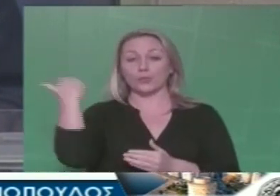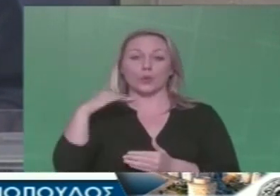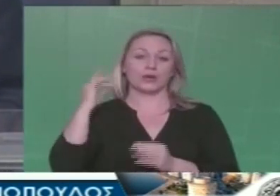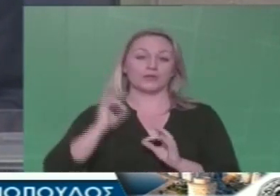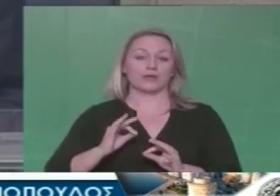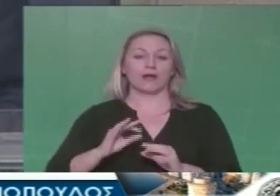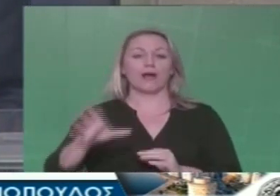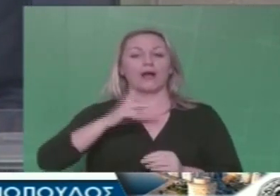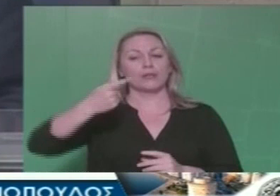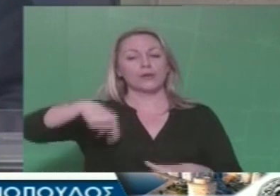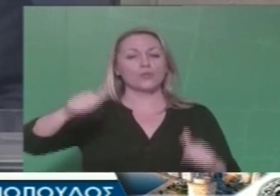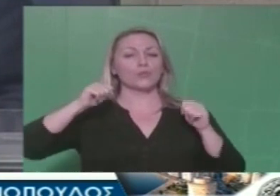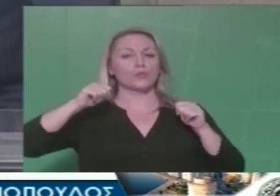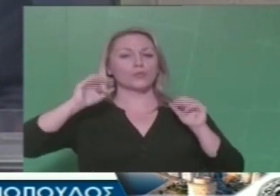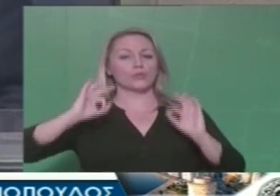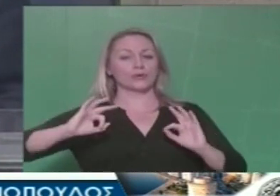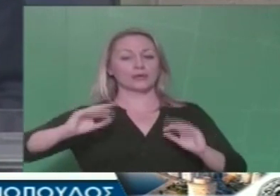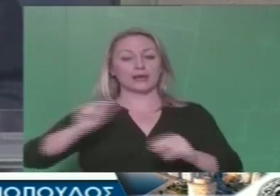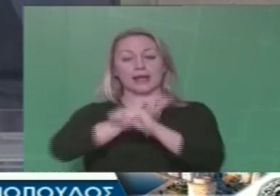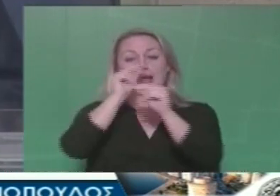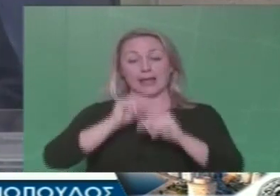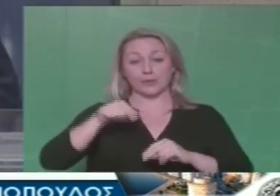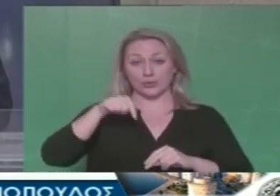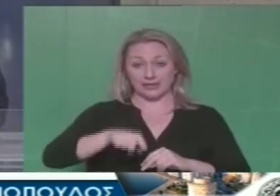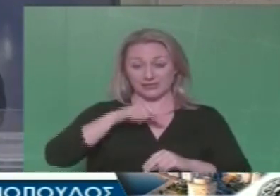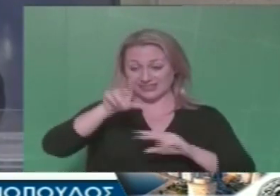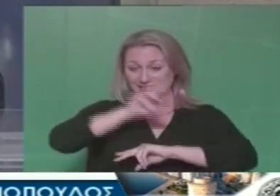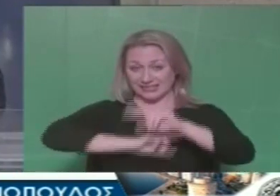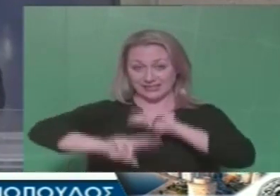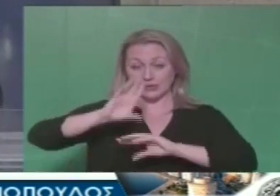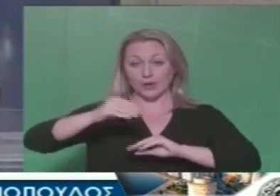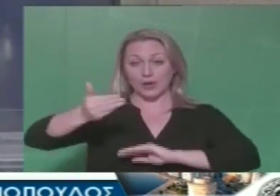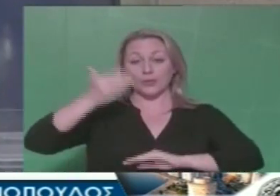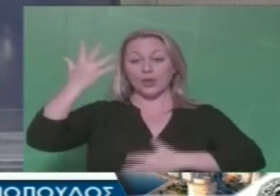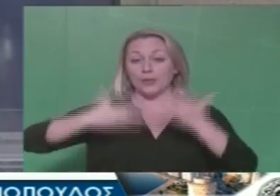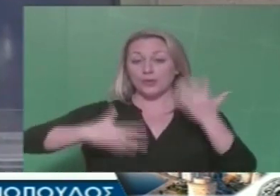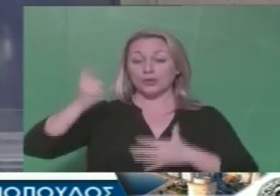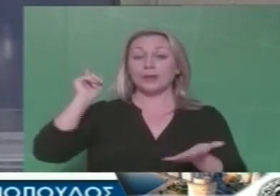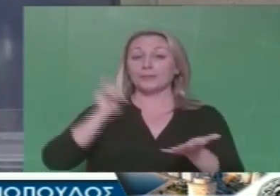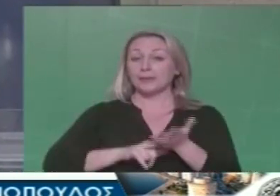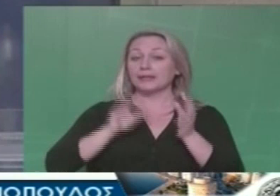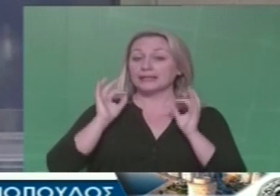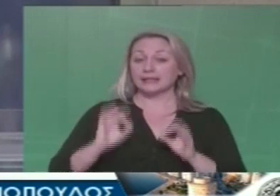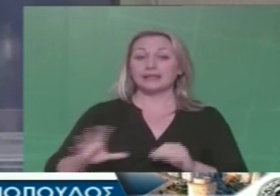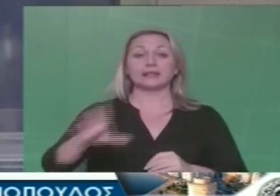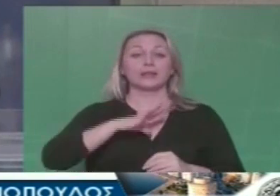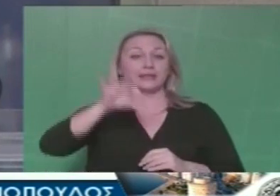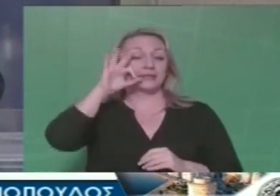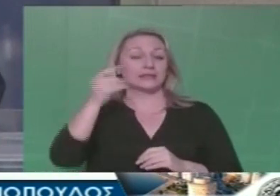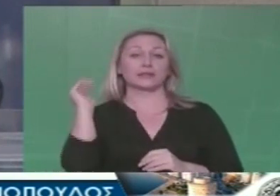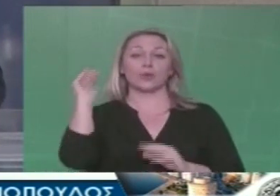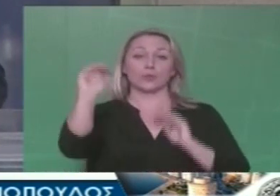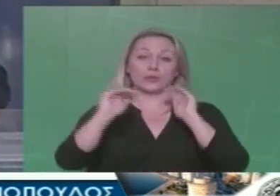Εξυπηρετούνται άλλοι. Γι' αυτό λοιπόν η ουσία από δικιά μας πλευρά στη συζήτηση του προϋπολογισμού είναι να καλέσουμε το λαό της πόλης